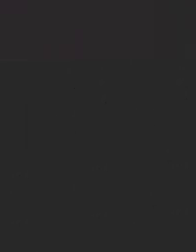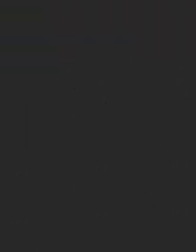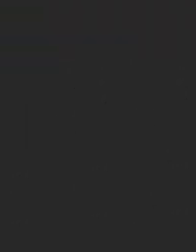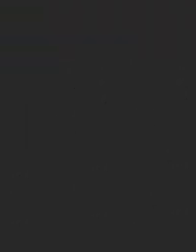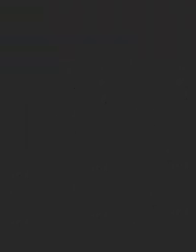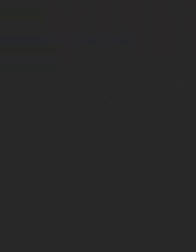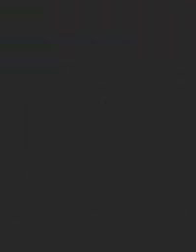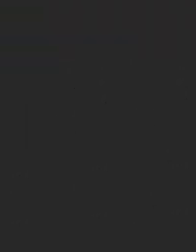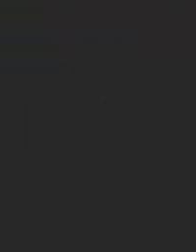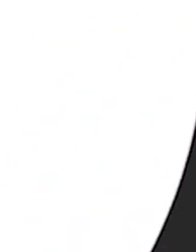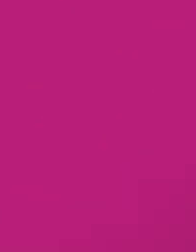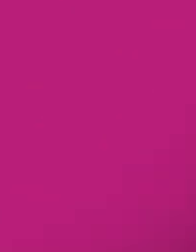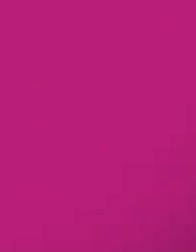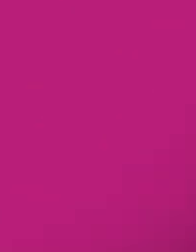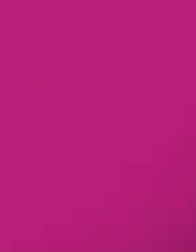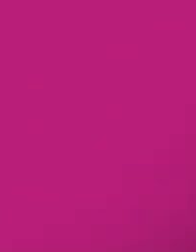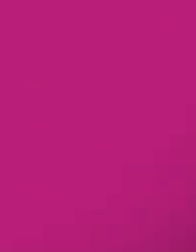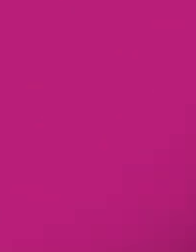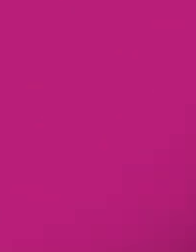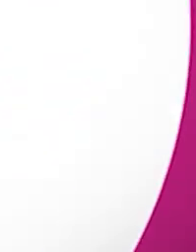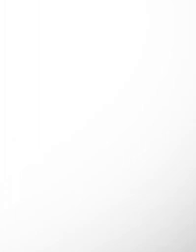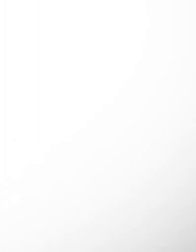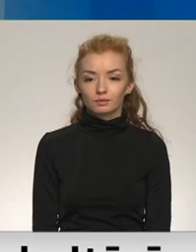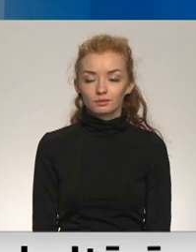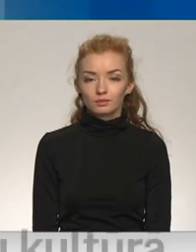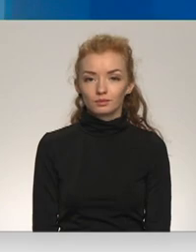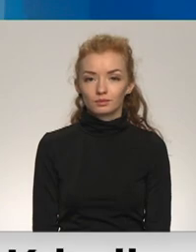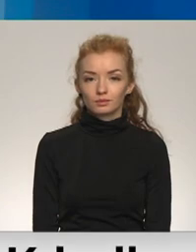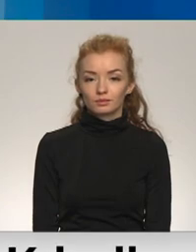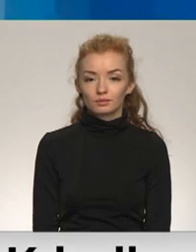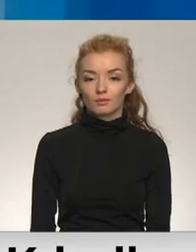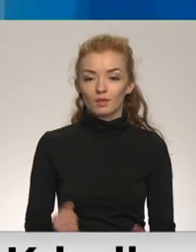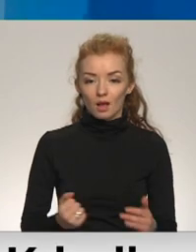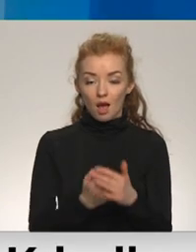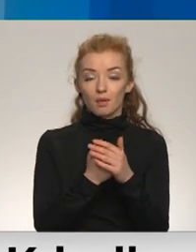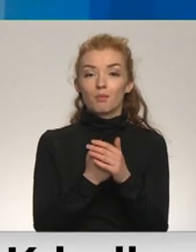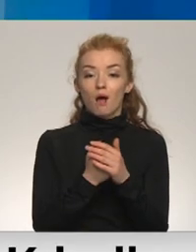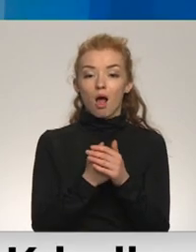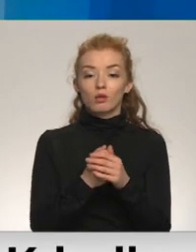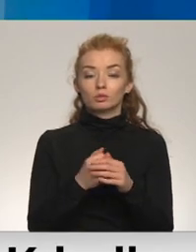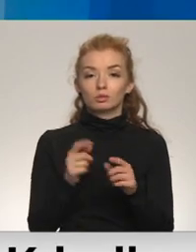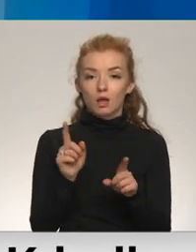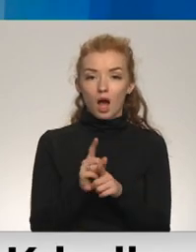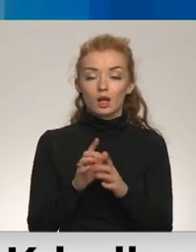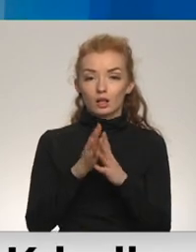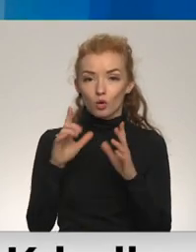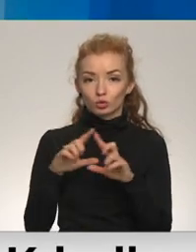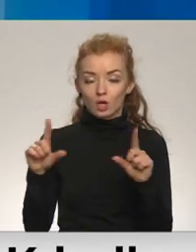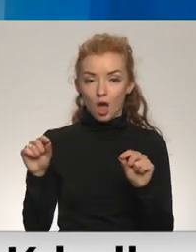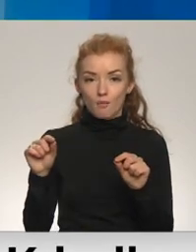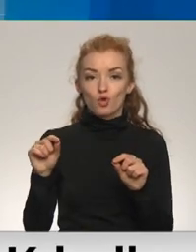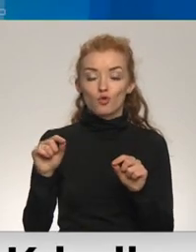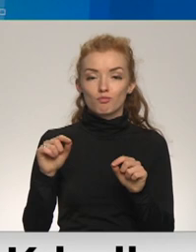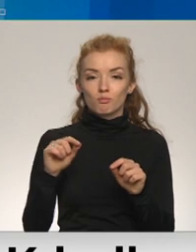Re! Viss ēters ir te! Un atbalstu Ukrainai pauduši arī vairāku uzņēmumu Latvijā